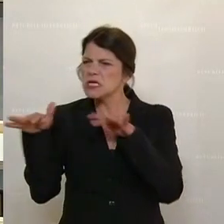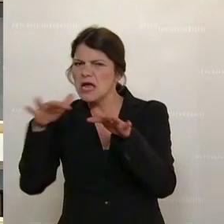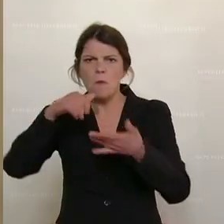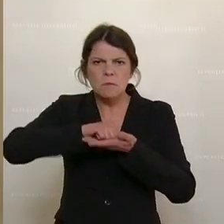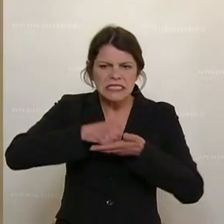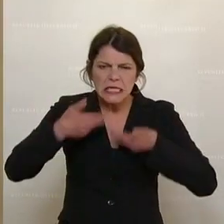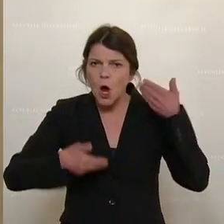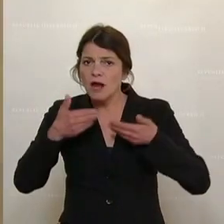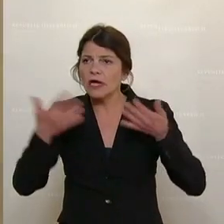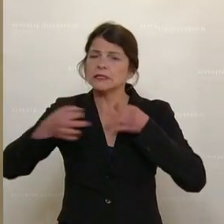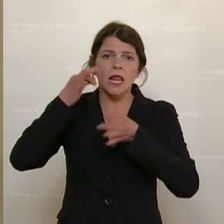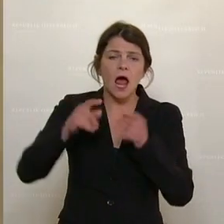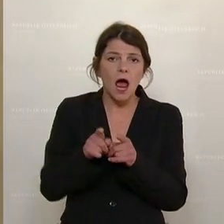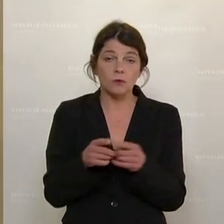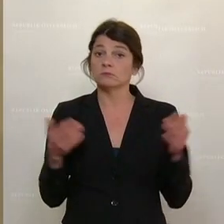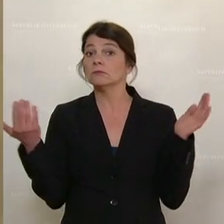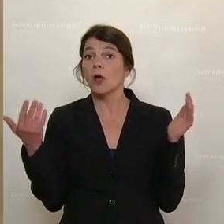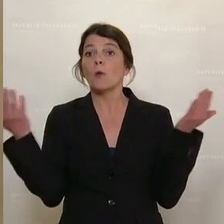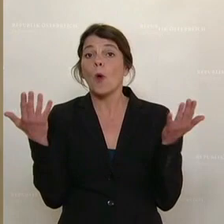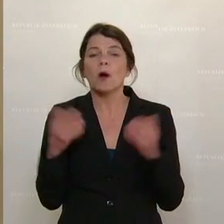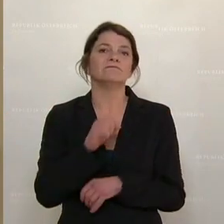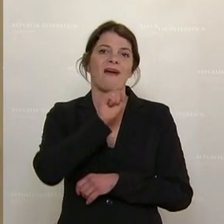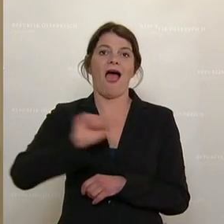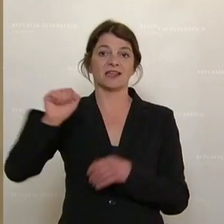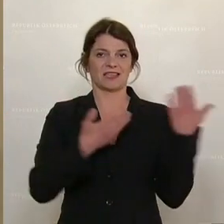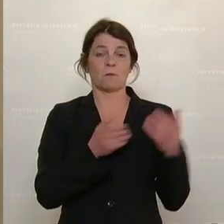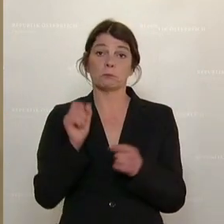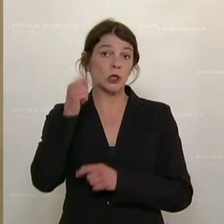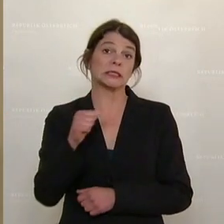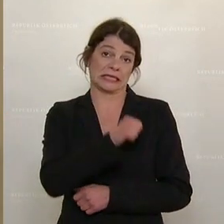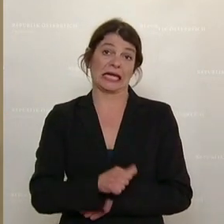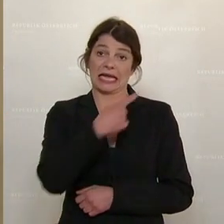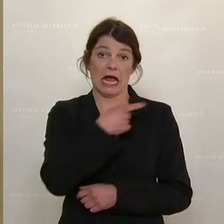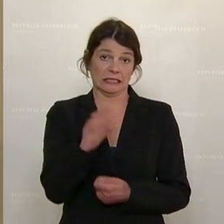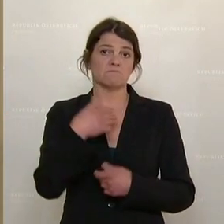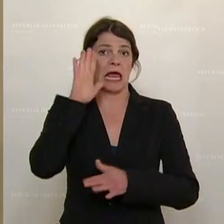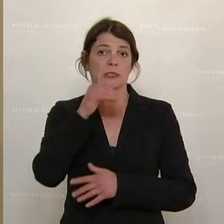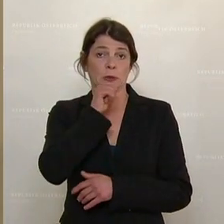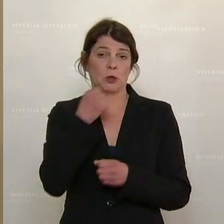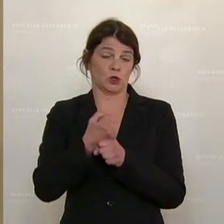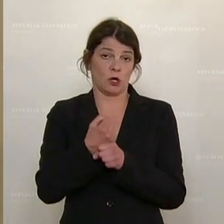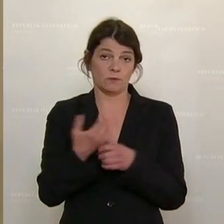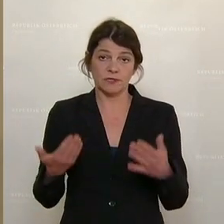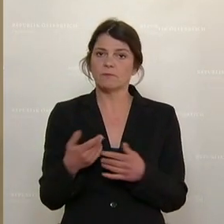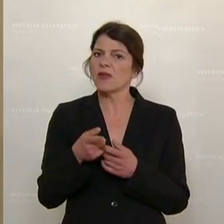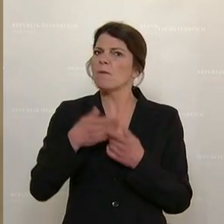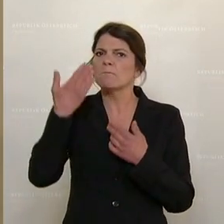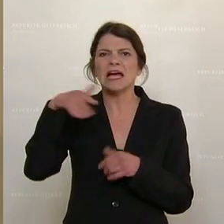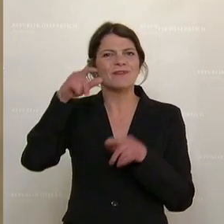Pressekonferenzen, das spielt sich grundsätzlich in Asien ab, vor allem auch in China. Da wird der Großteil auch an